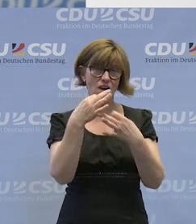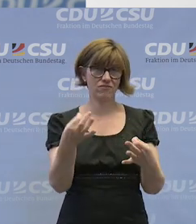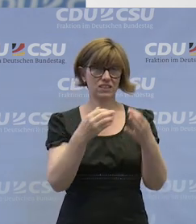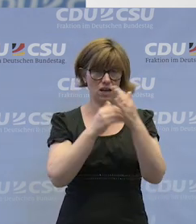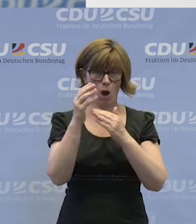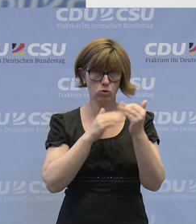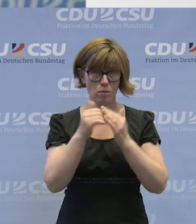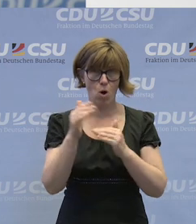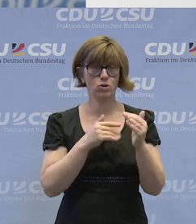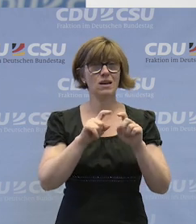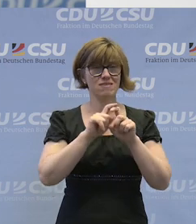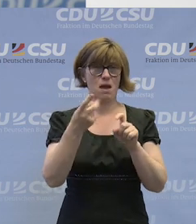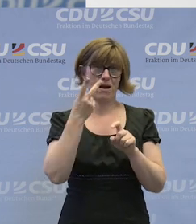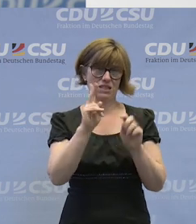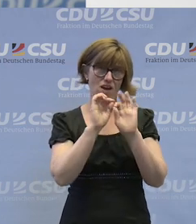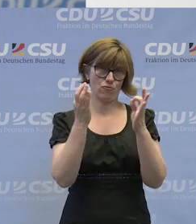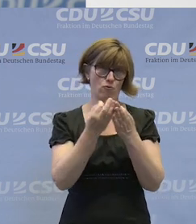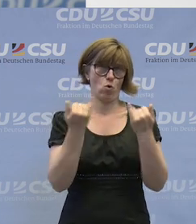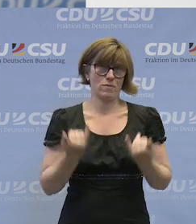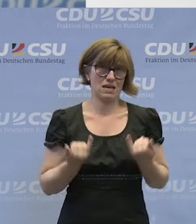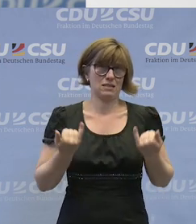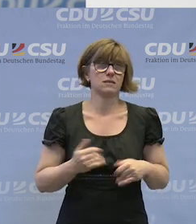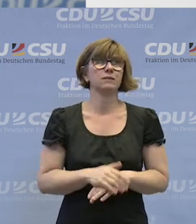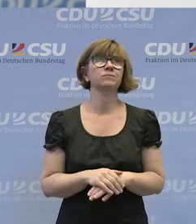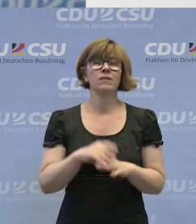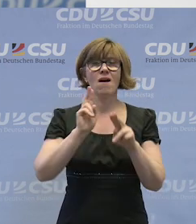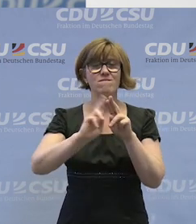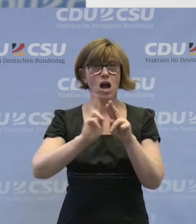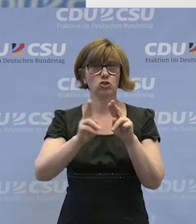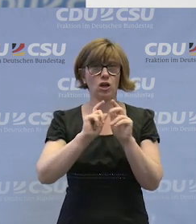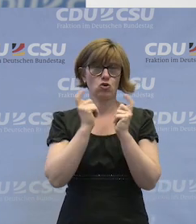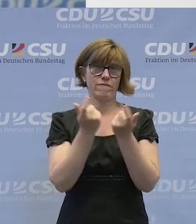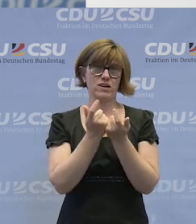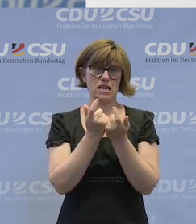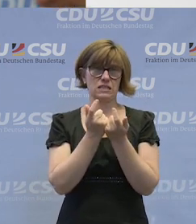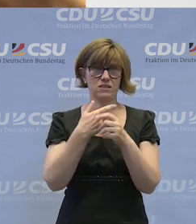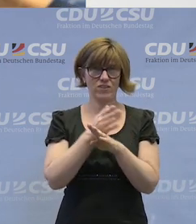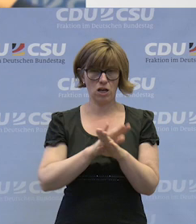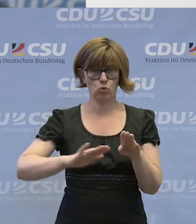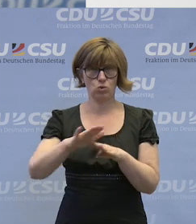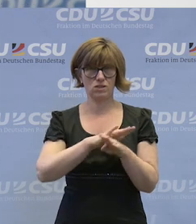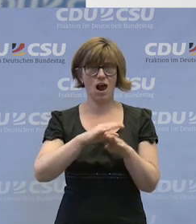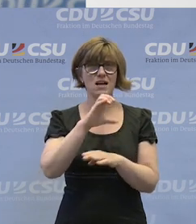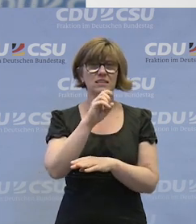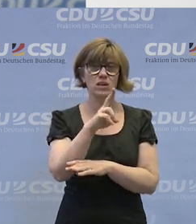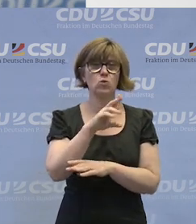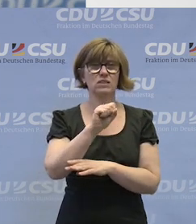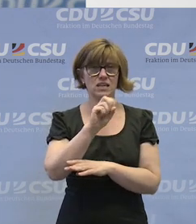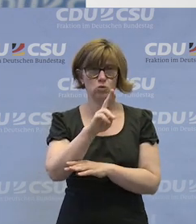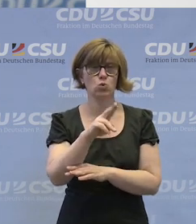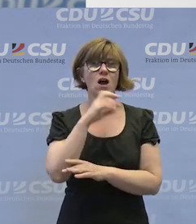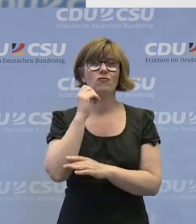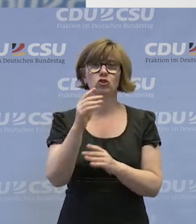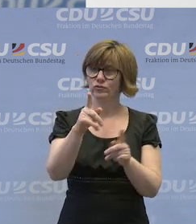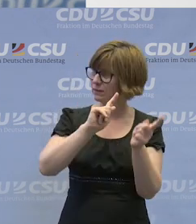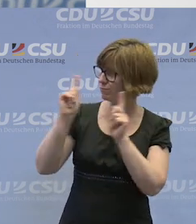ausbauen. Das ist das Thema des zweiten Forums hier heute bei der Werkstattkonferenz im Fraktionssaal von CDU und CSU. Ich darf in